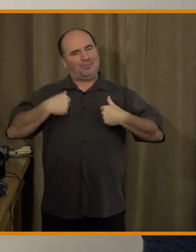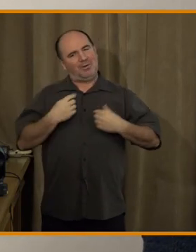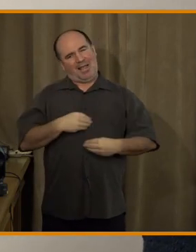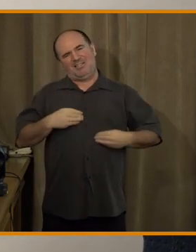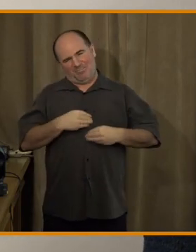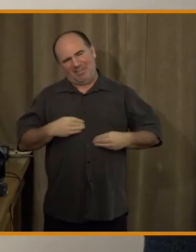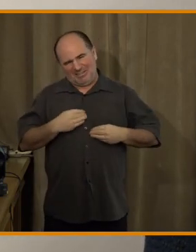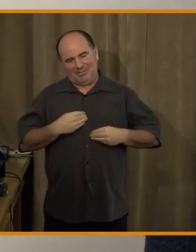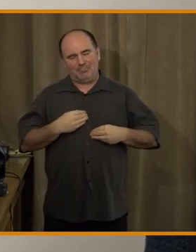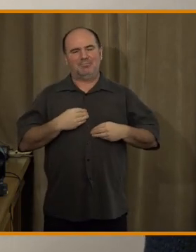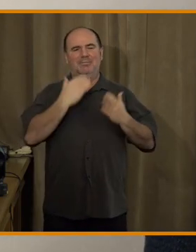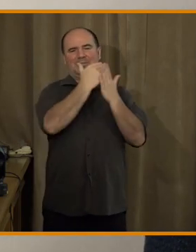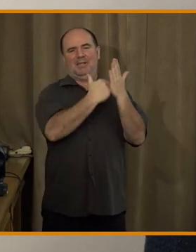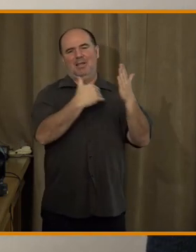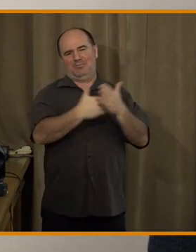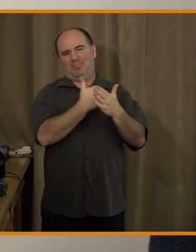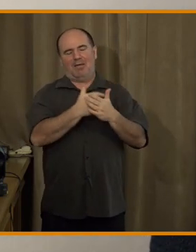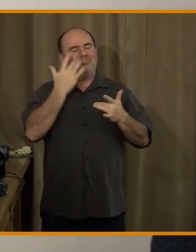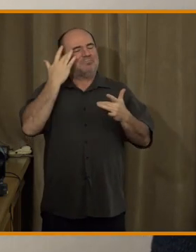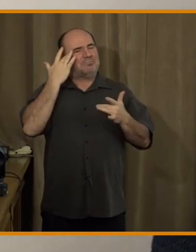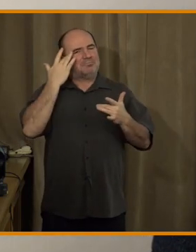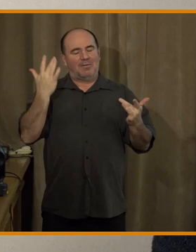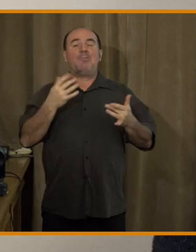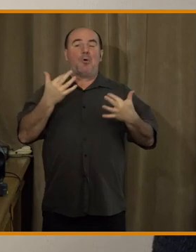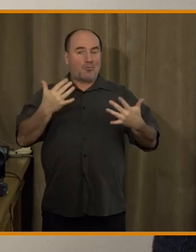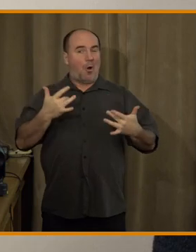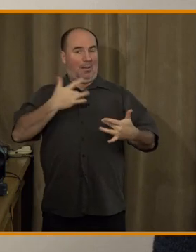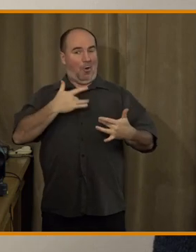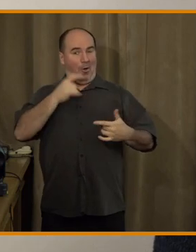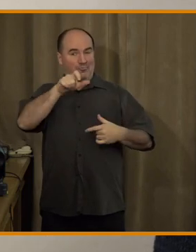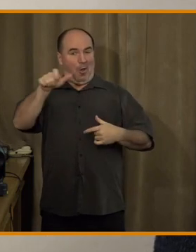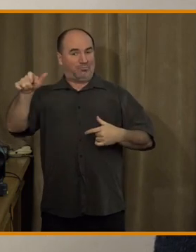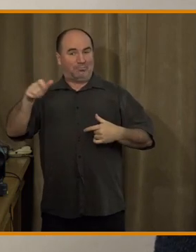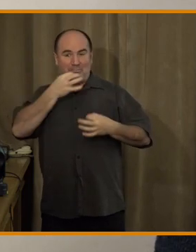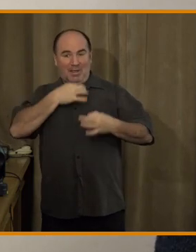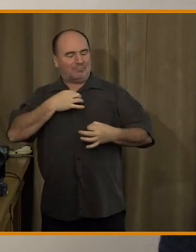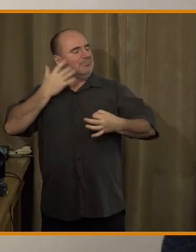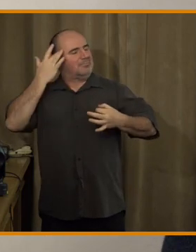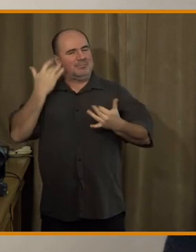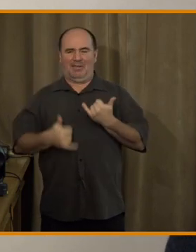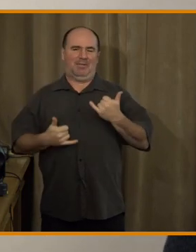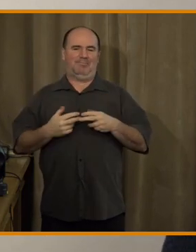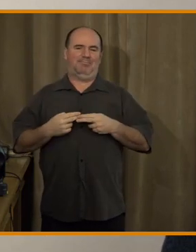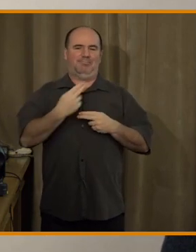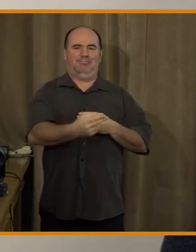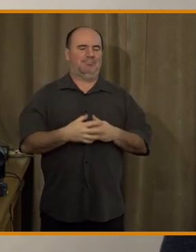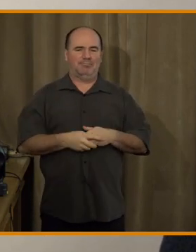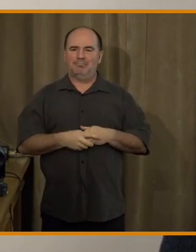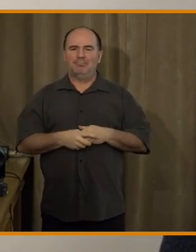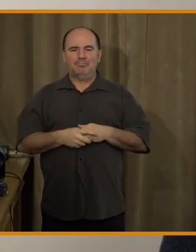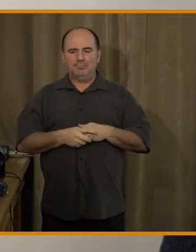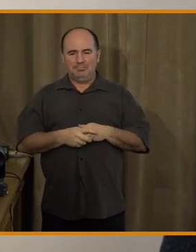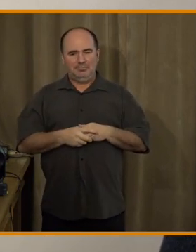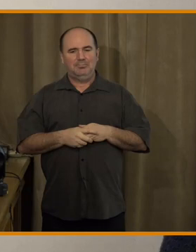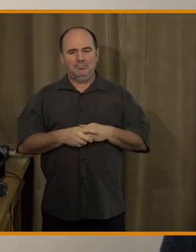A kolik je to lidí? Kolik lidí to lidí, to vám neřeknu, protože on do Spotify a ostatní třetí strany nám neříkají,